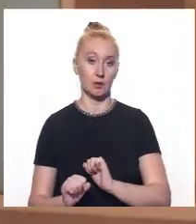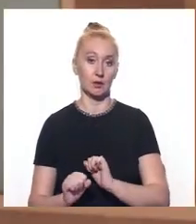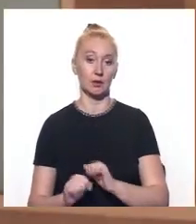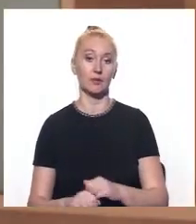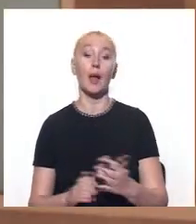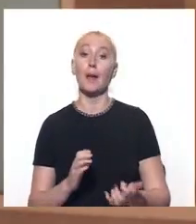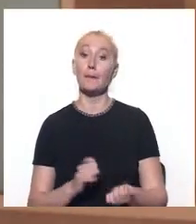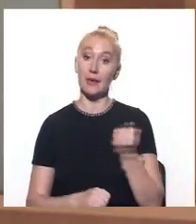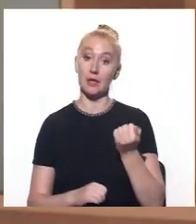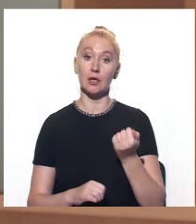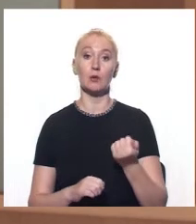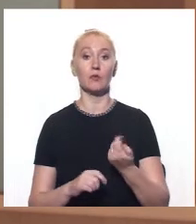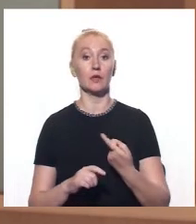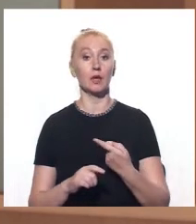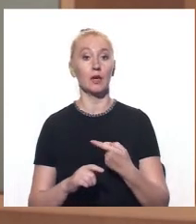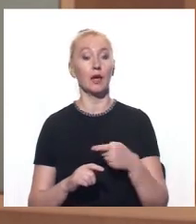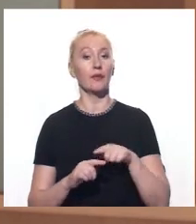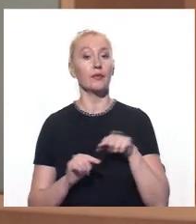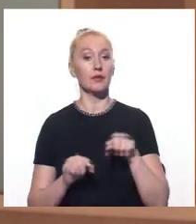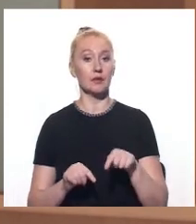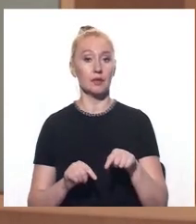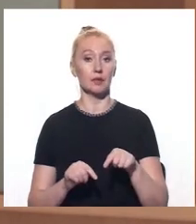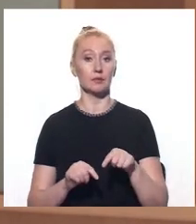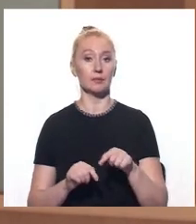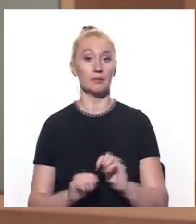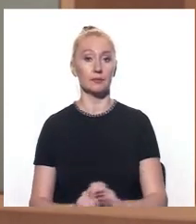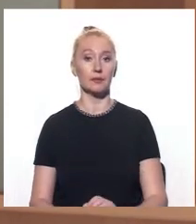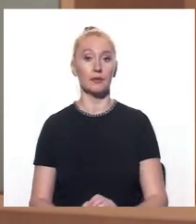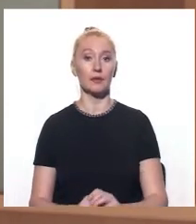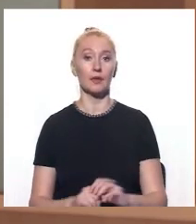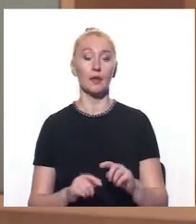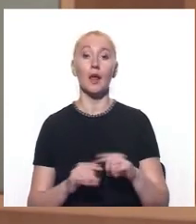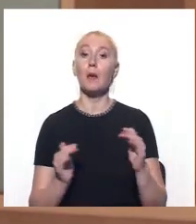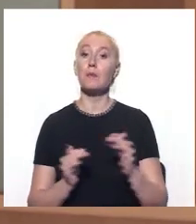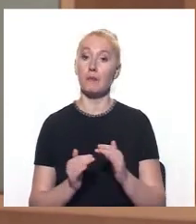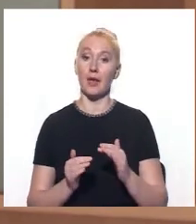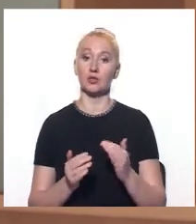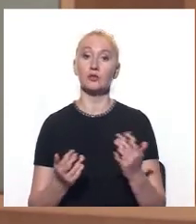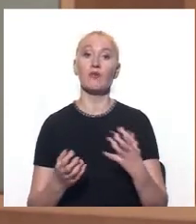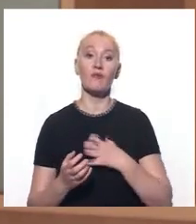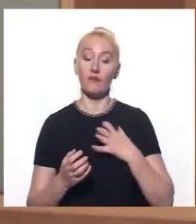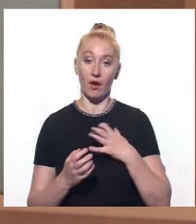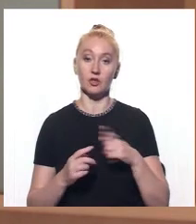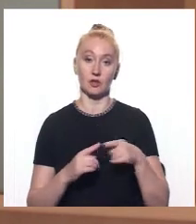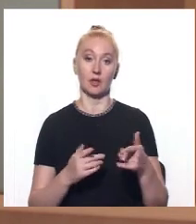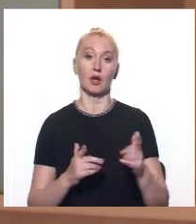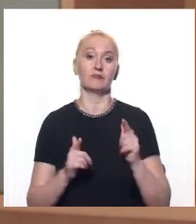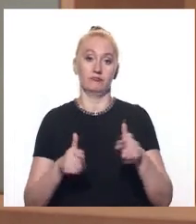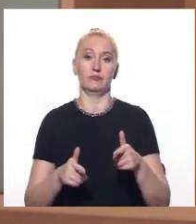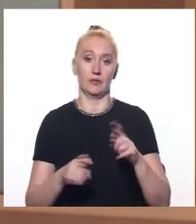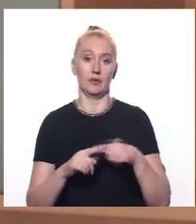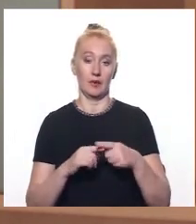Підтримувати ті менш затребувані наразі абітурієнтами,